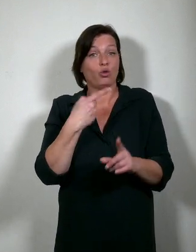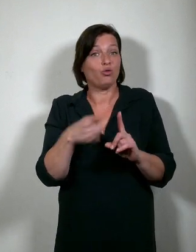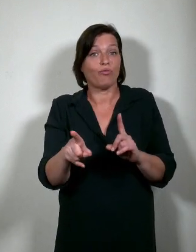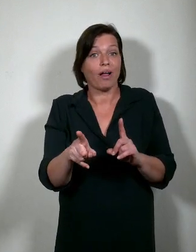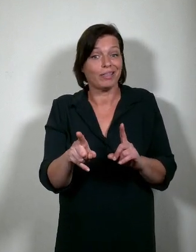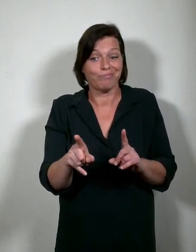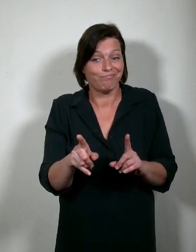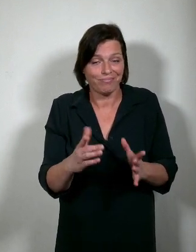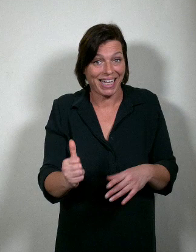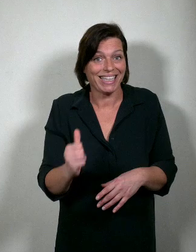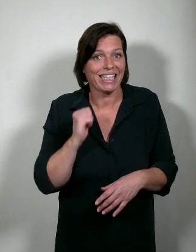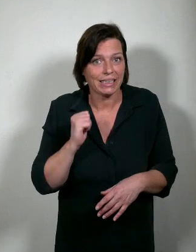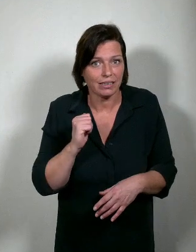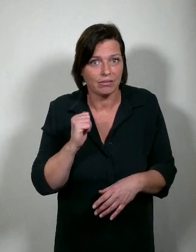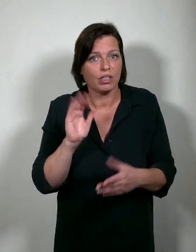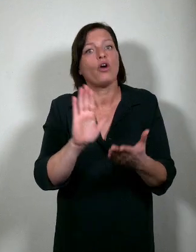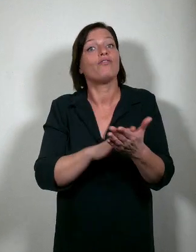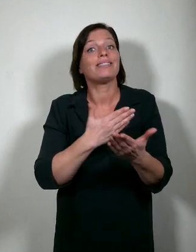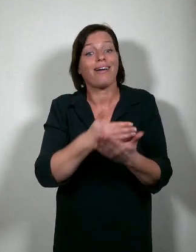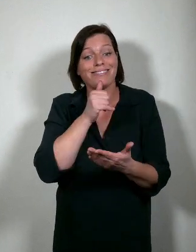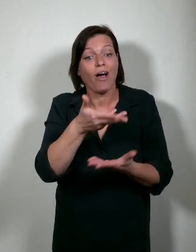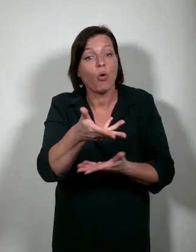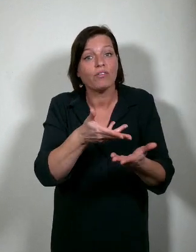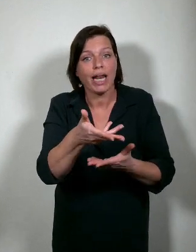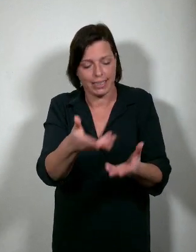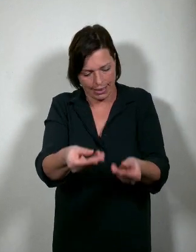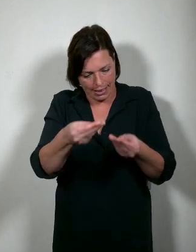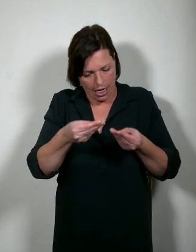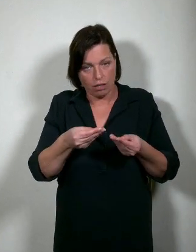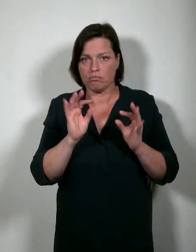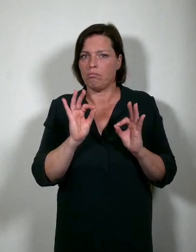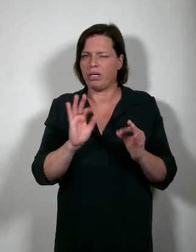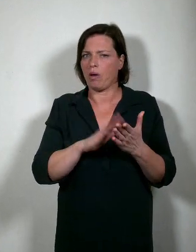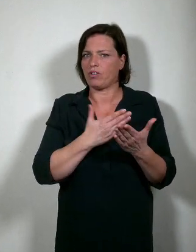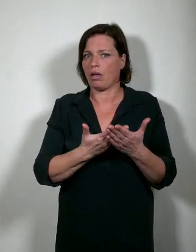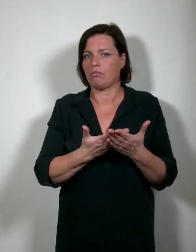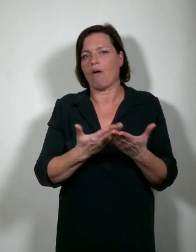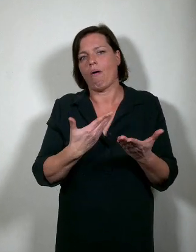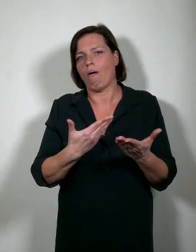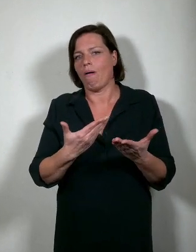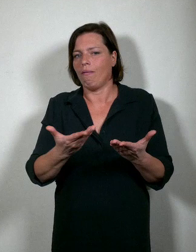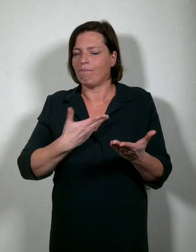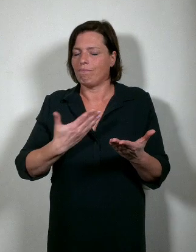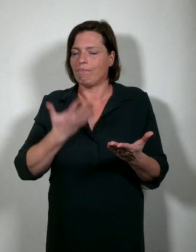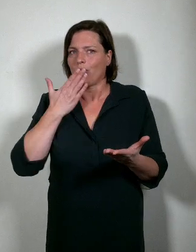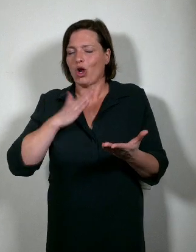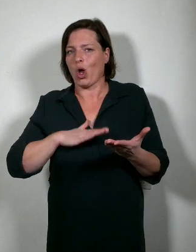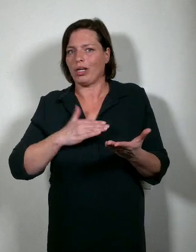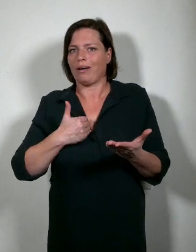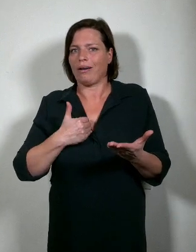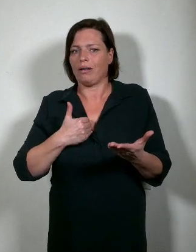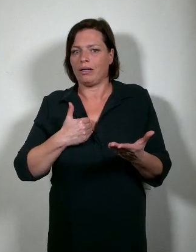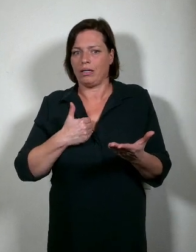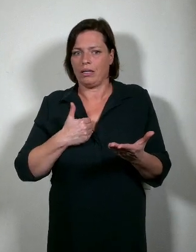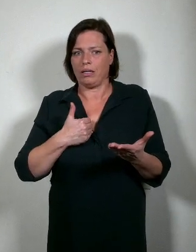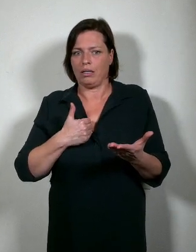gisteren het verslag van dat overleg heb ontvangen. Het een prima verslag. Ik word daar gelukkig van. Alleen word ik daar